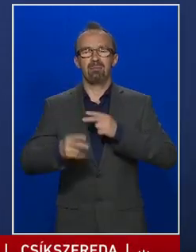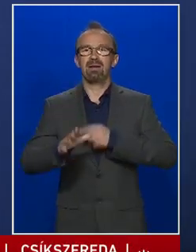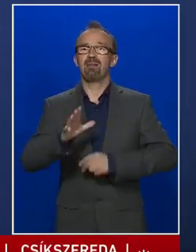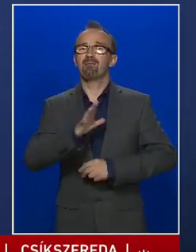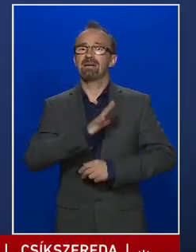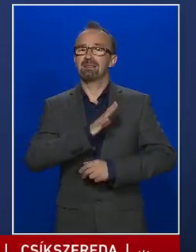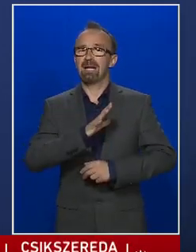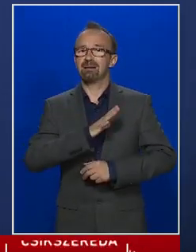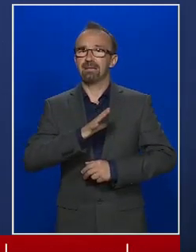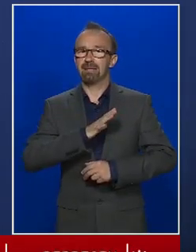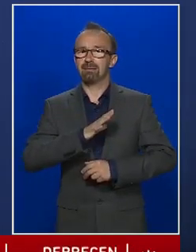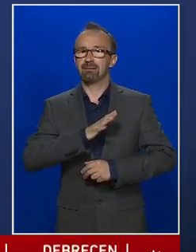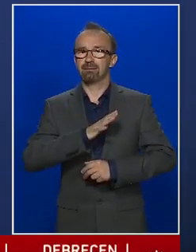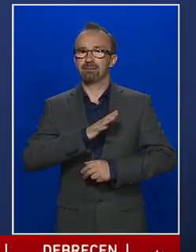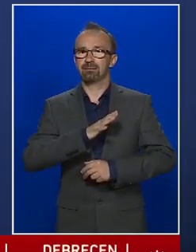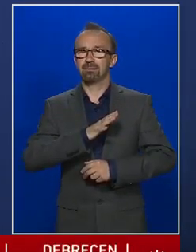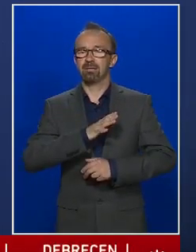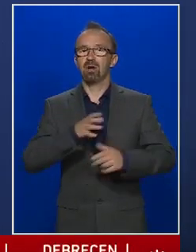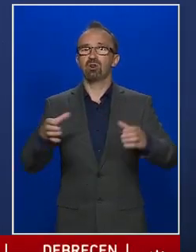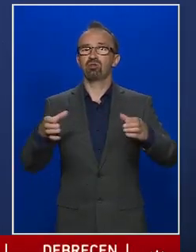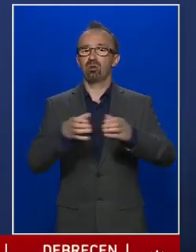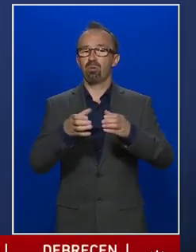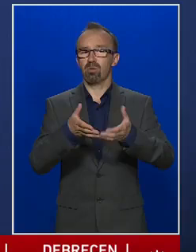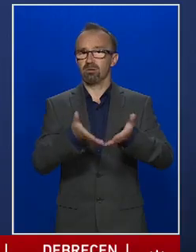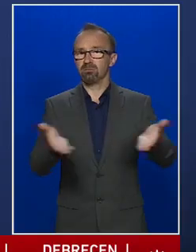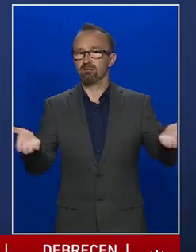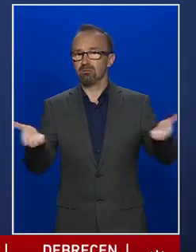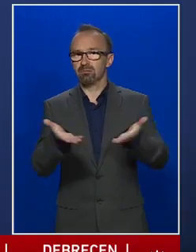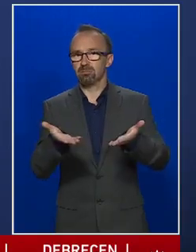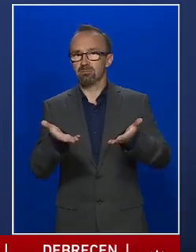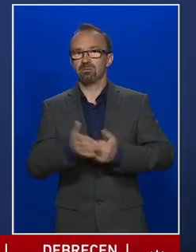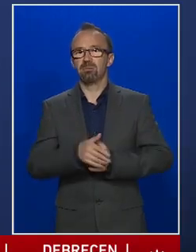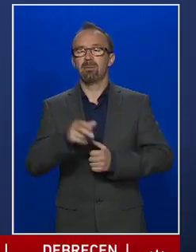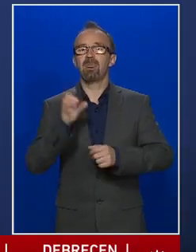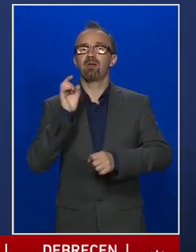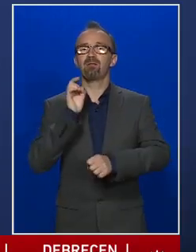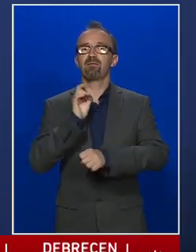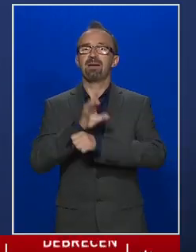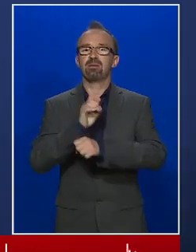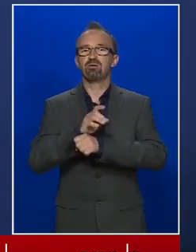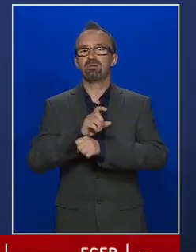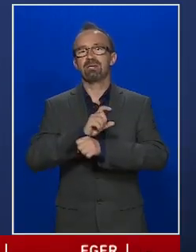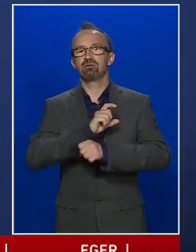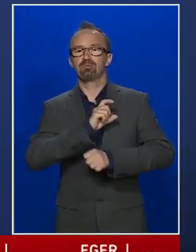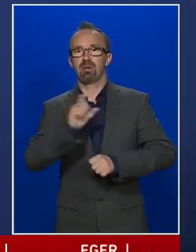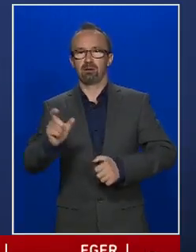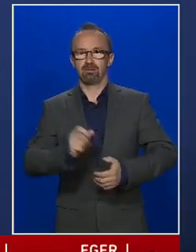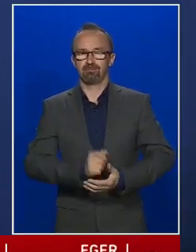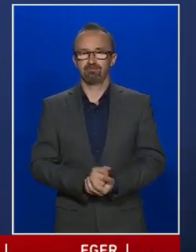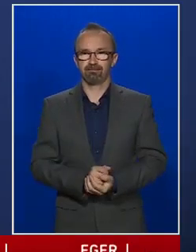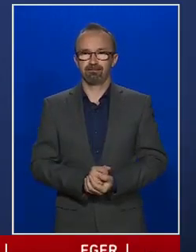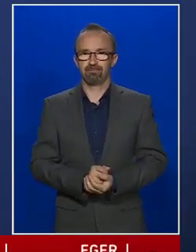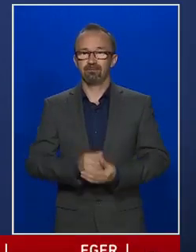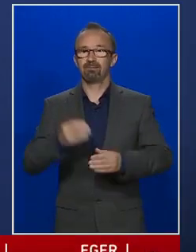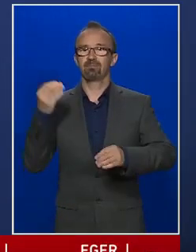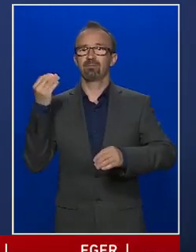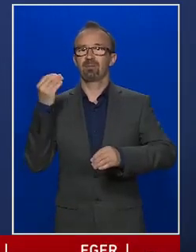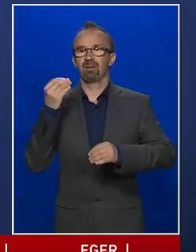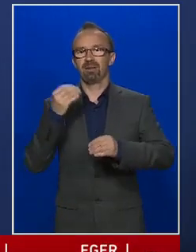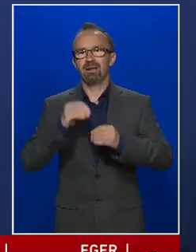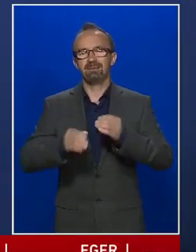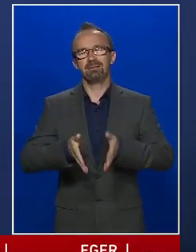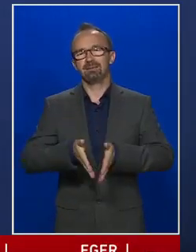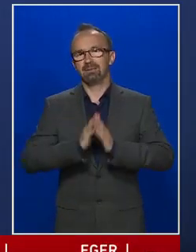veszélyeztetett csoportot képeznek a fertőződés szempontjából. Ezért arra